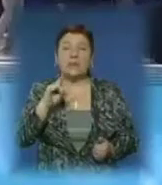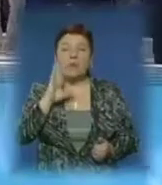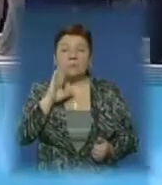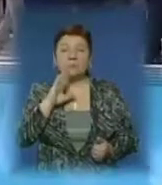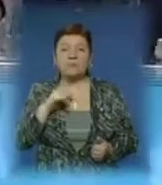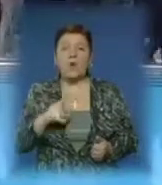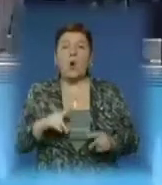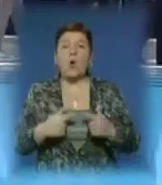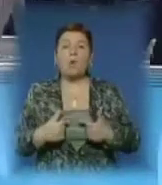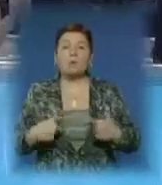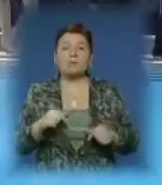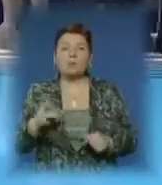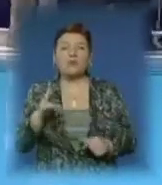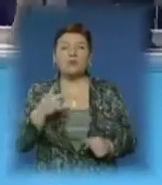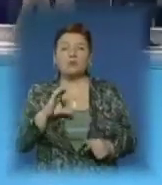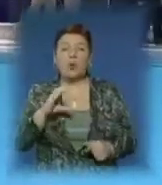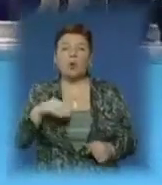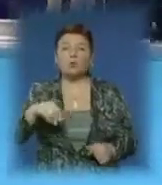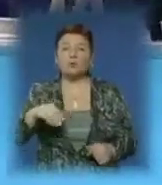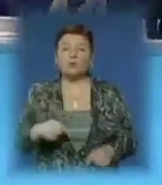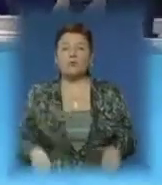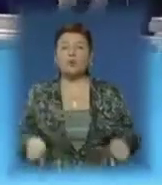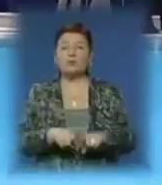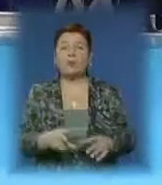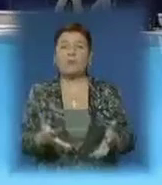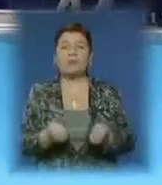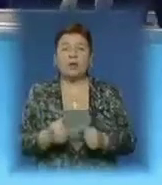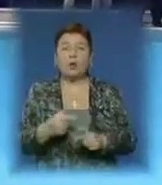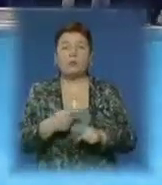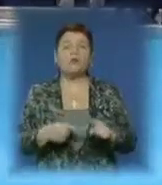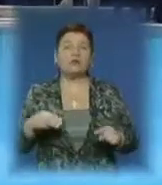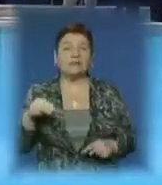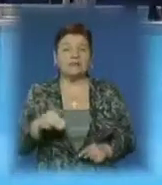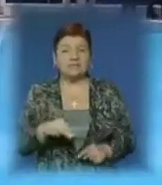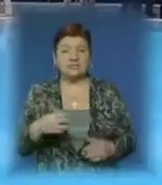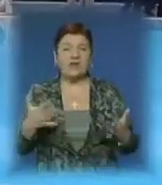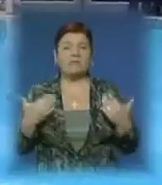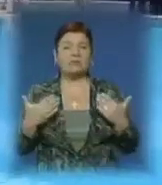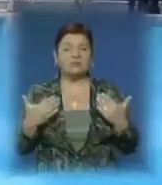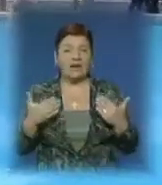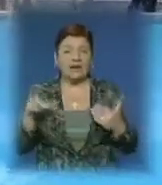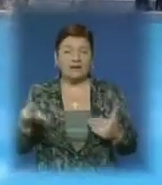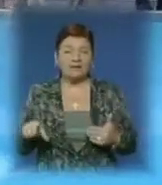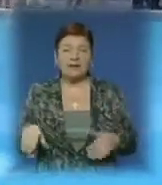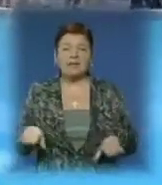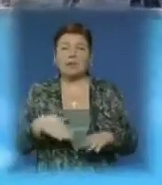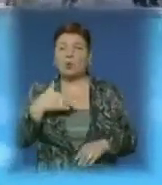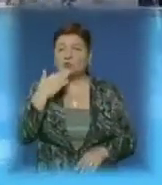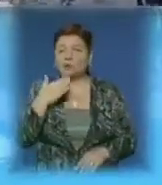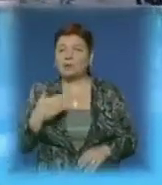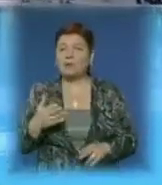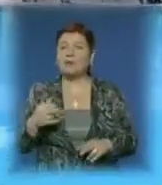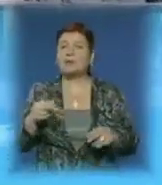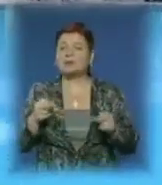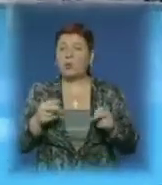купелі, комплекси Нижнього Солотвина зможуть одночасно приймати до півтори тисячі відпочивальників. А відтак село на Ушгородщині ризикує